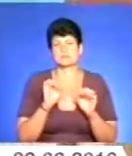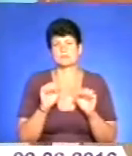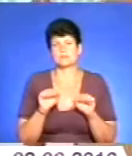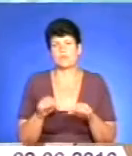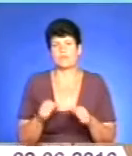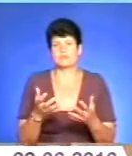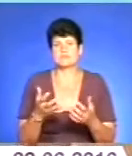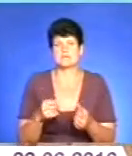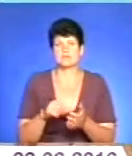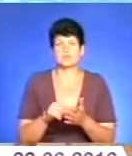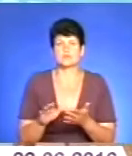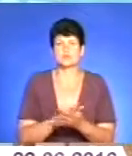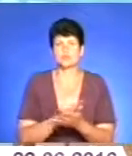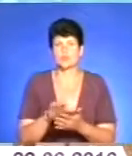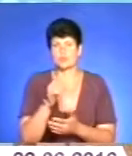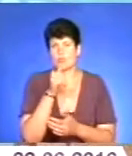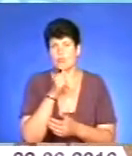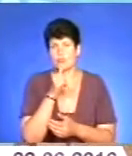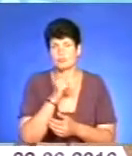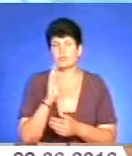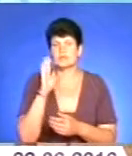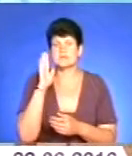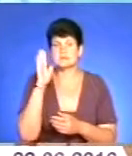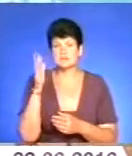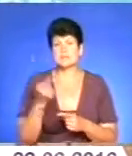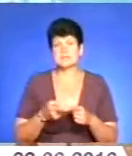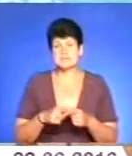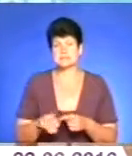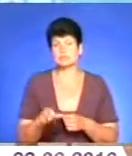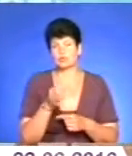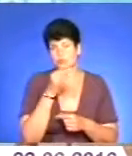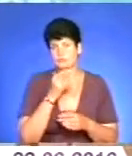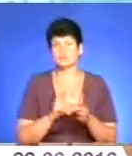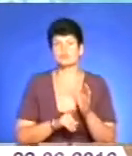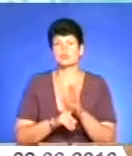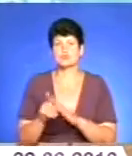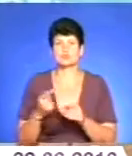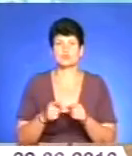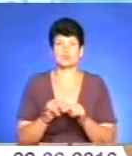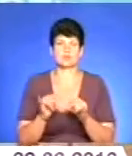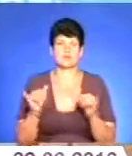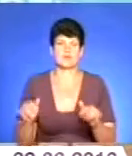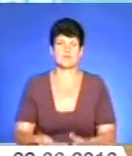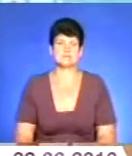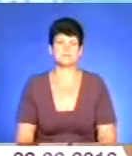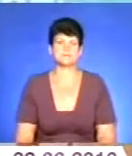взяти участь, безкоштовно спробувати, і вже в перспективі, якщо це сподобається, то почати в цьому розвиватись. Дякую!